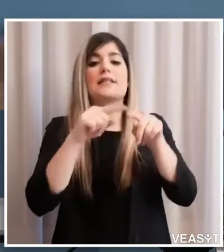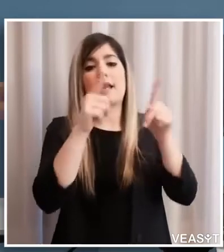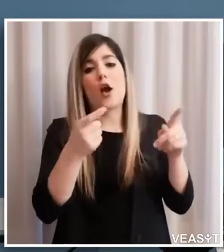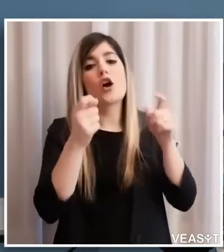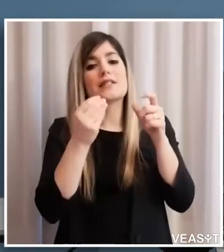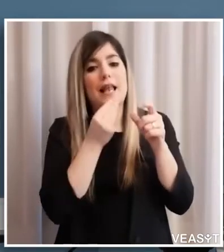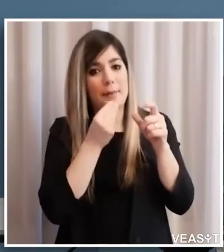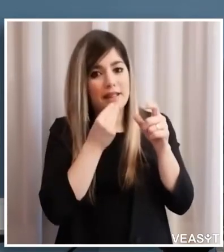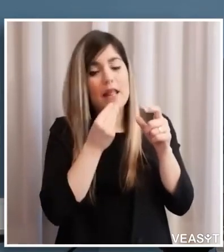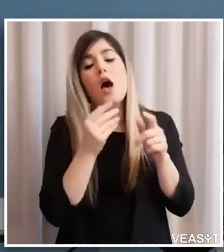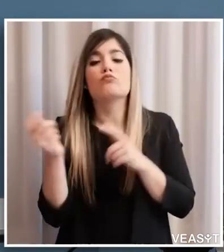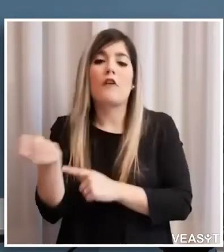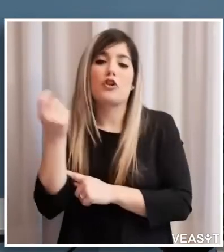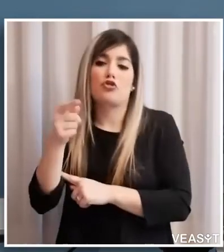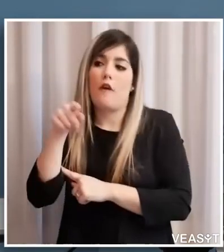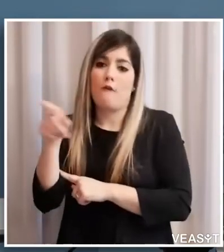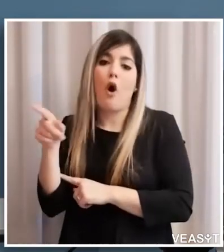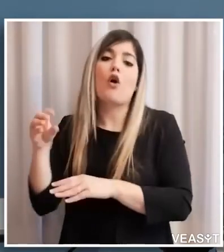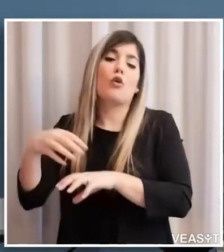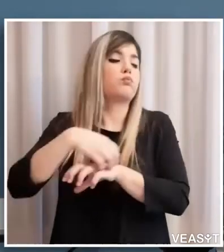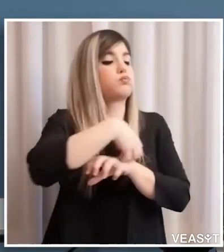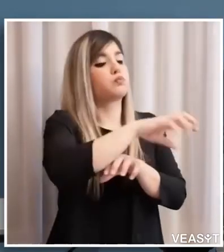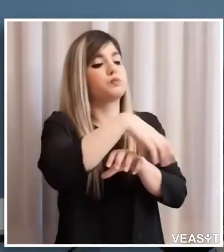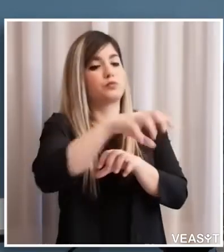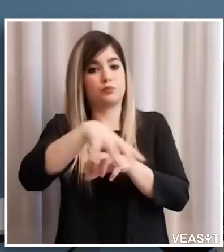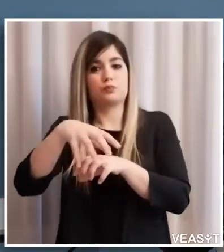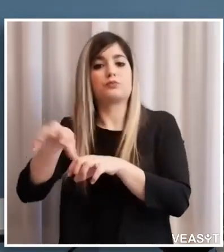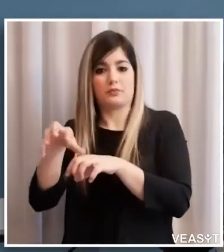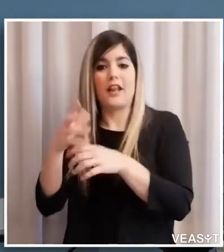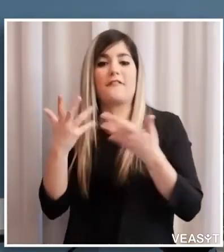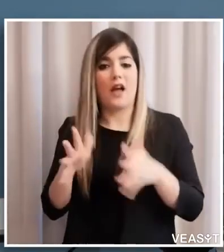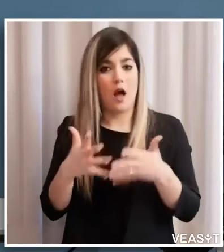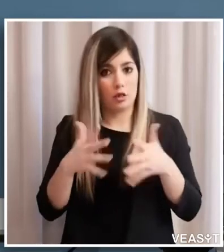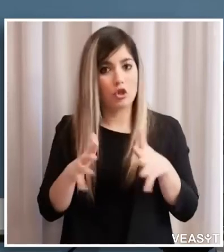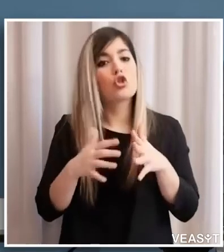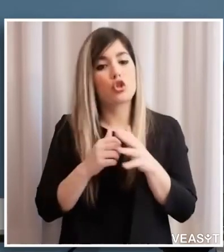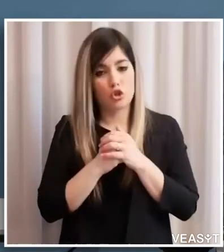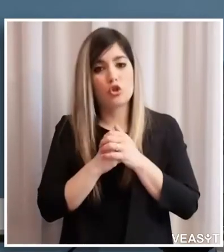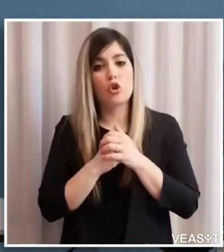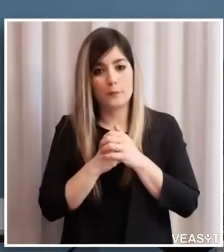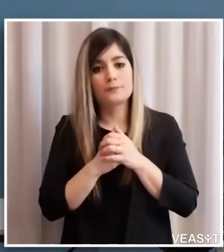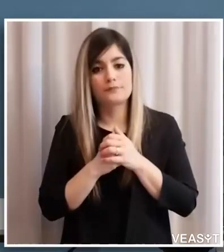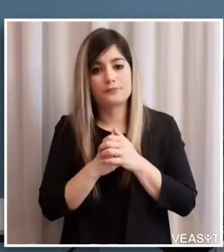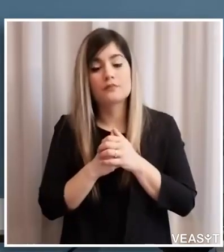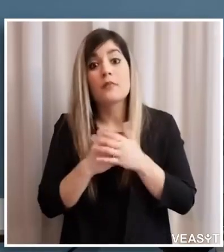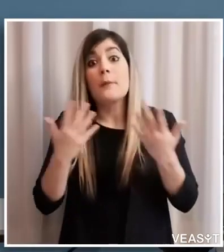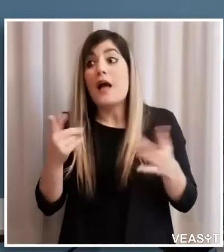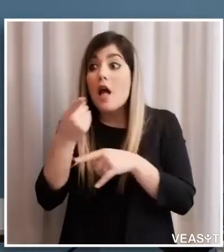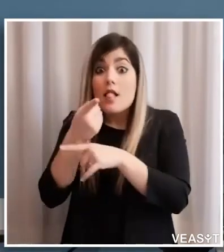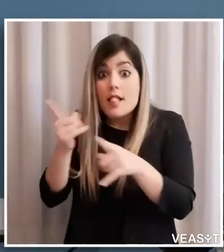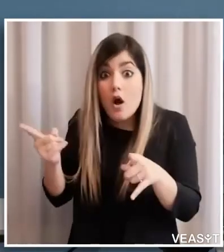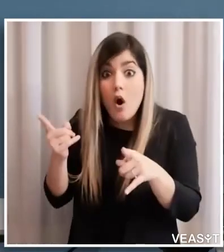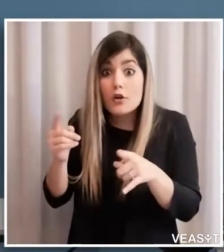fuoco a fornire questi scaldacollo ai negozi alimentari però loro non sono il luogo dove